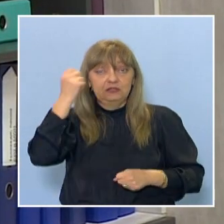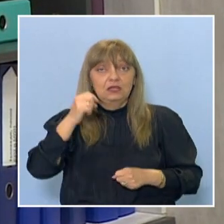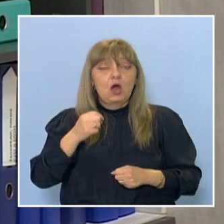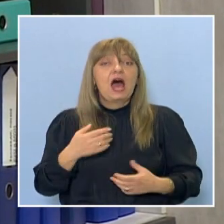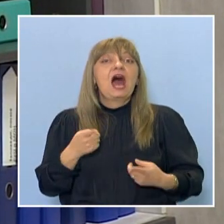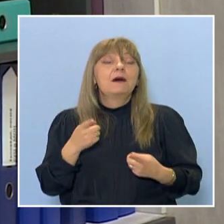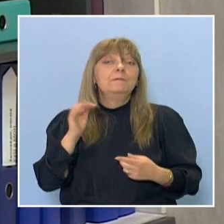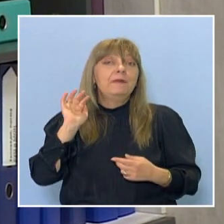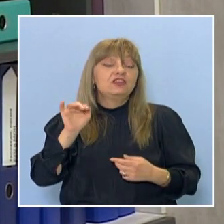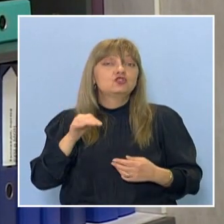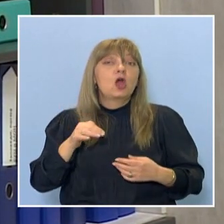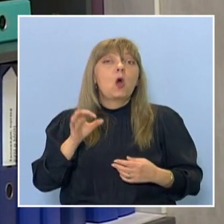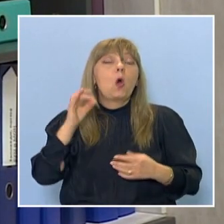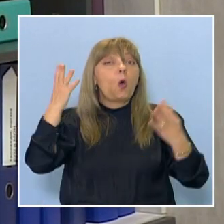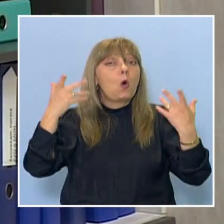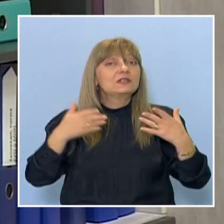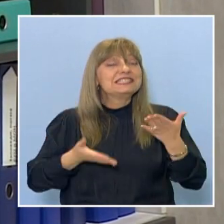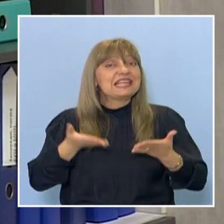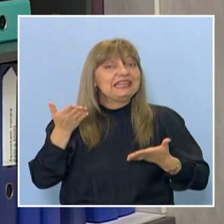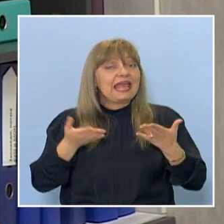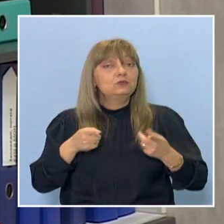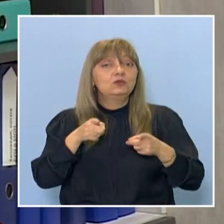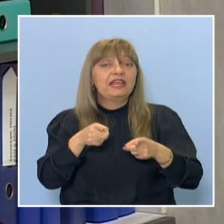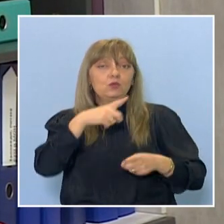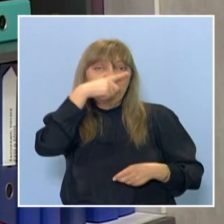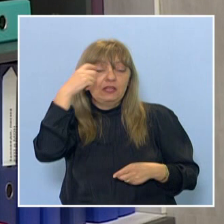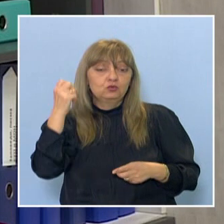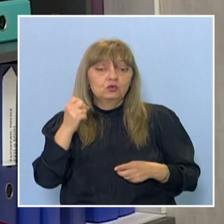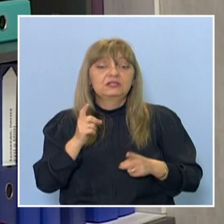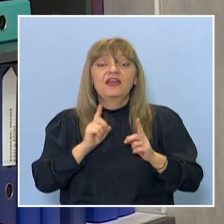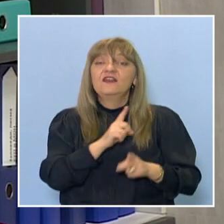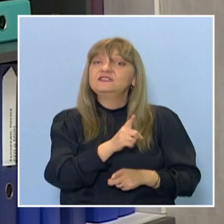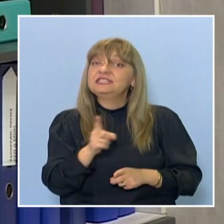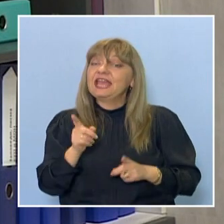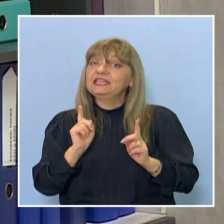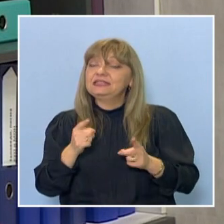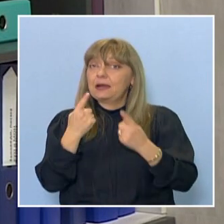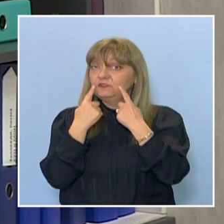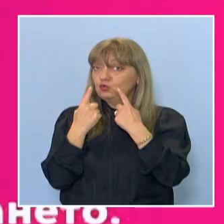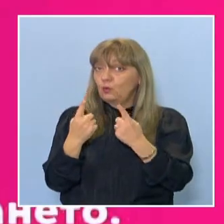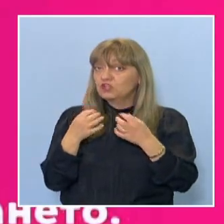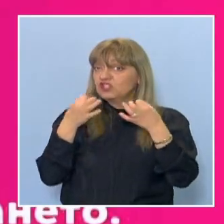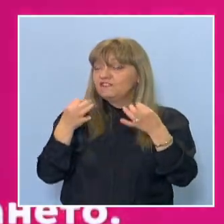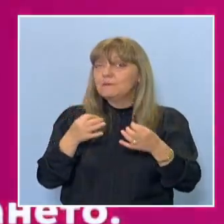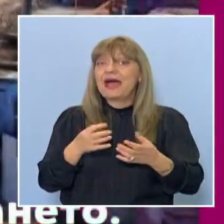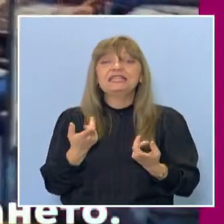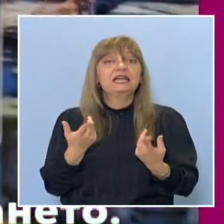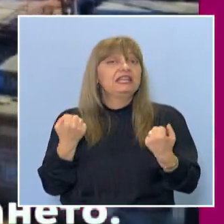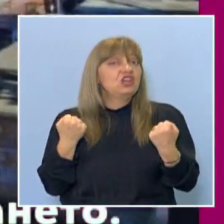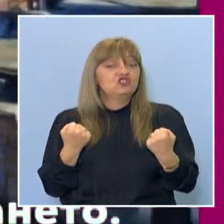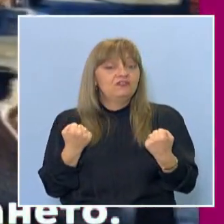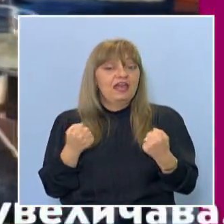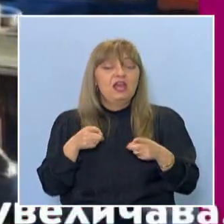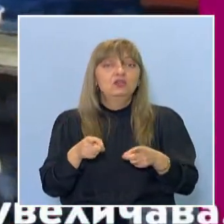човек. Проблемите на околната среда, защото всеки трябва да обръща внимание на средата, в която живее. Това не е първият